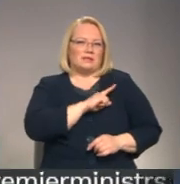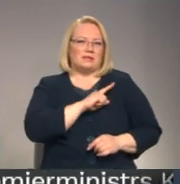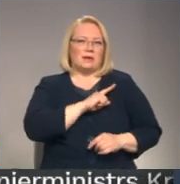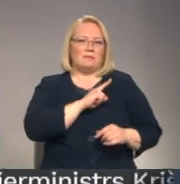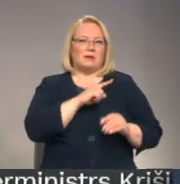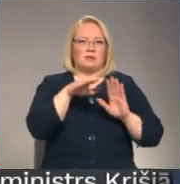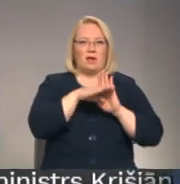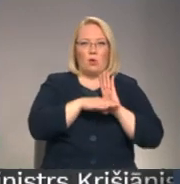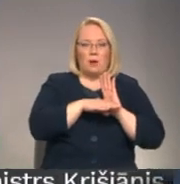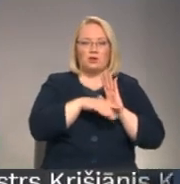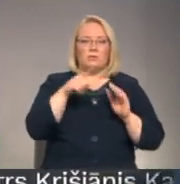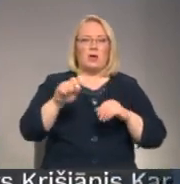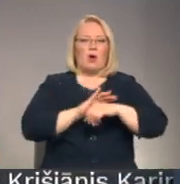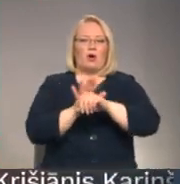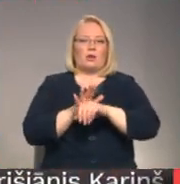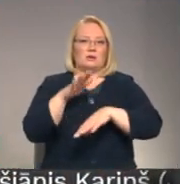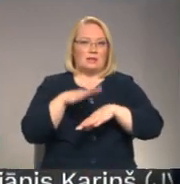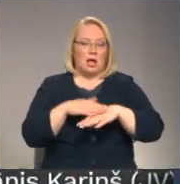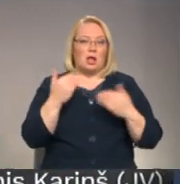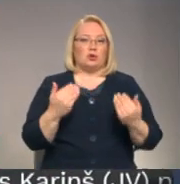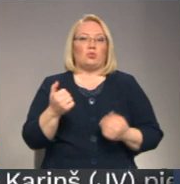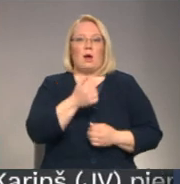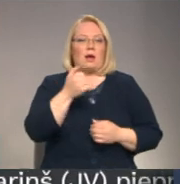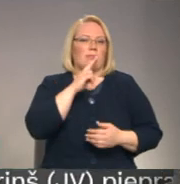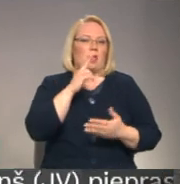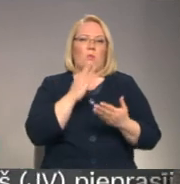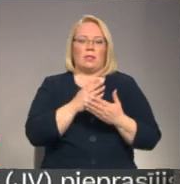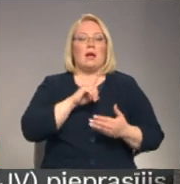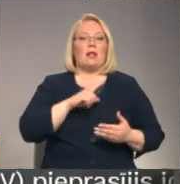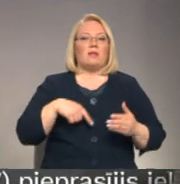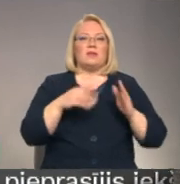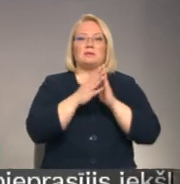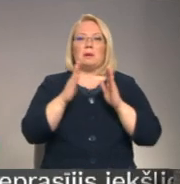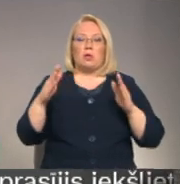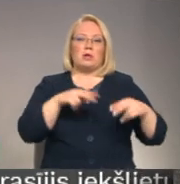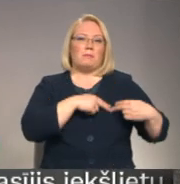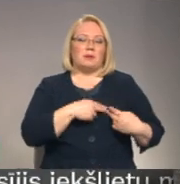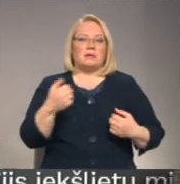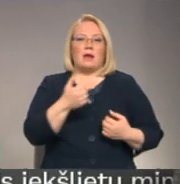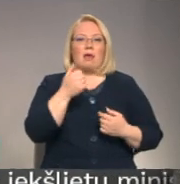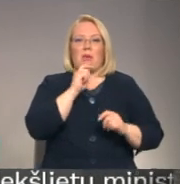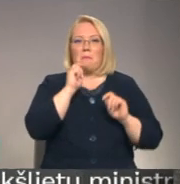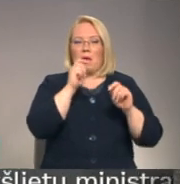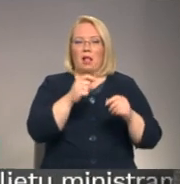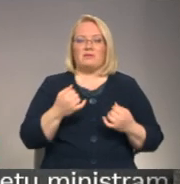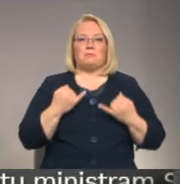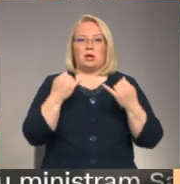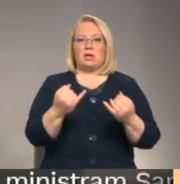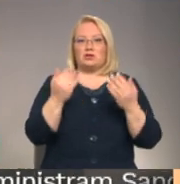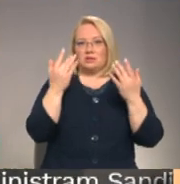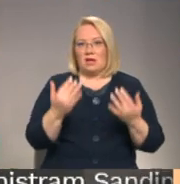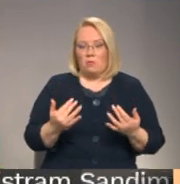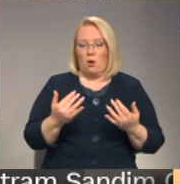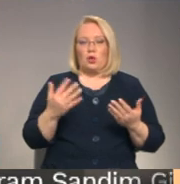vīrusa COVID-19 izplatības dēļ šogad nenotika Latvijas bibliotekāru biedrības gada balvas pasniegšanas ceremonija,